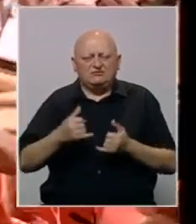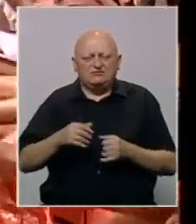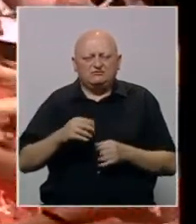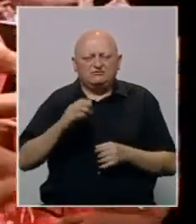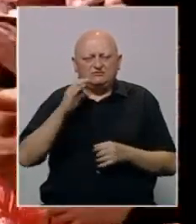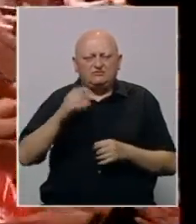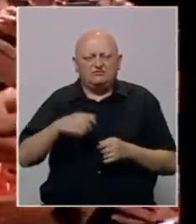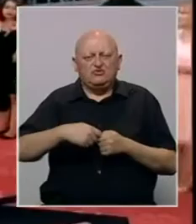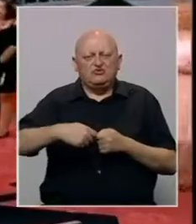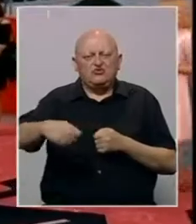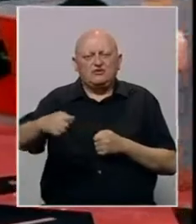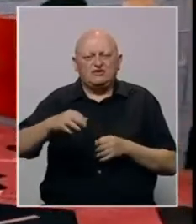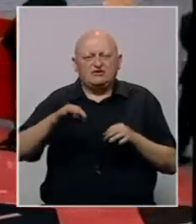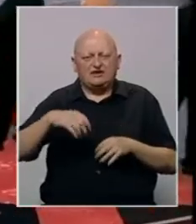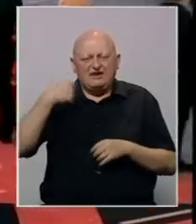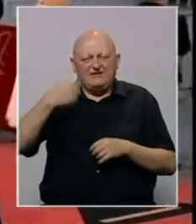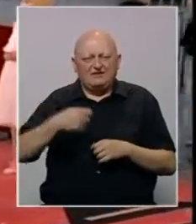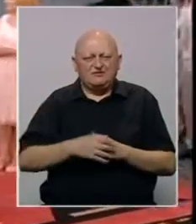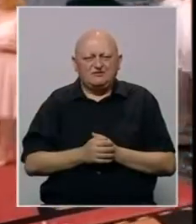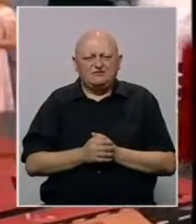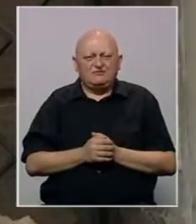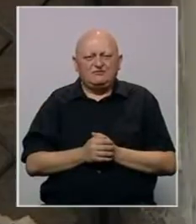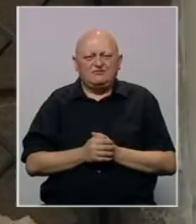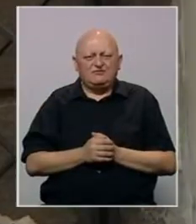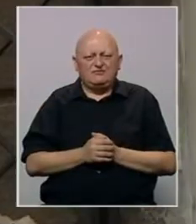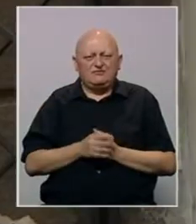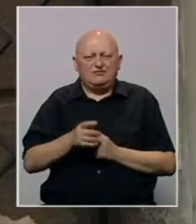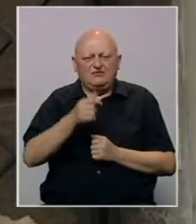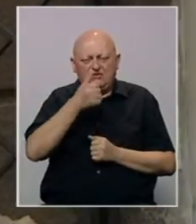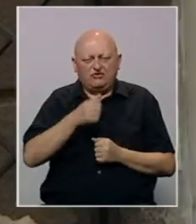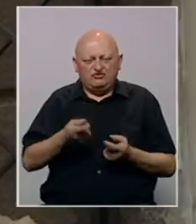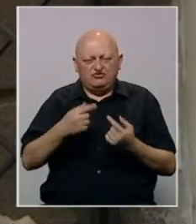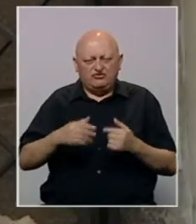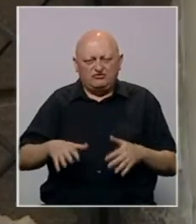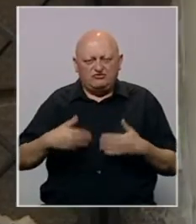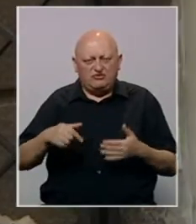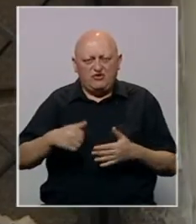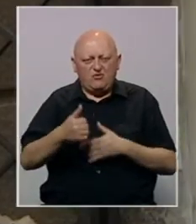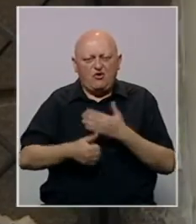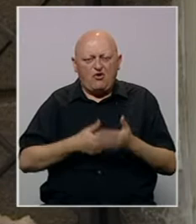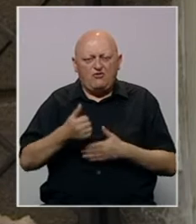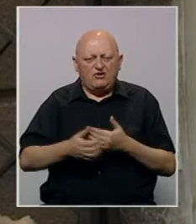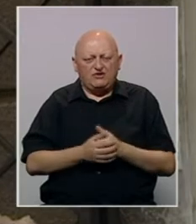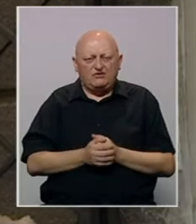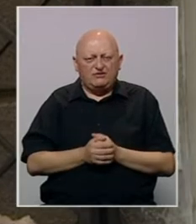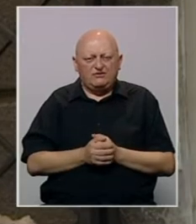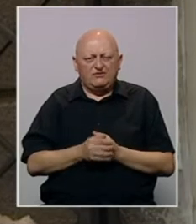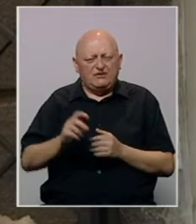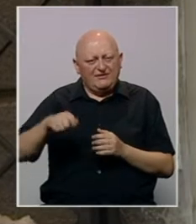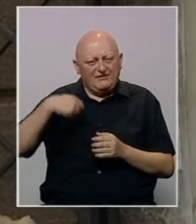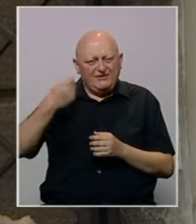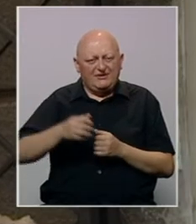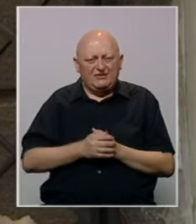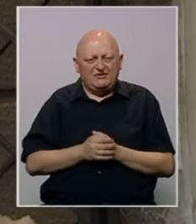za dugometražni ikrani film. Ono što me posebno raduje što ove godine imamo i film